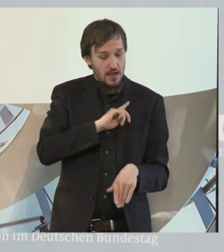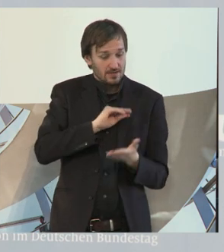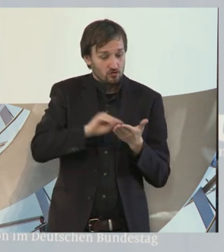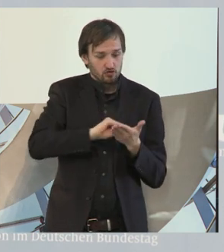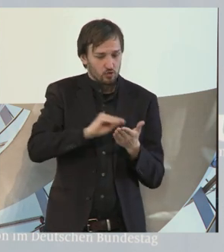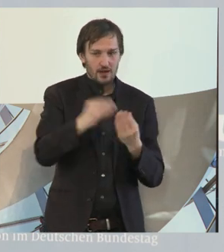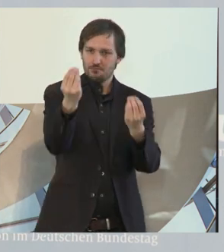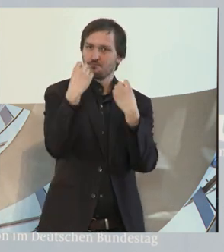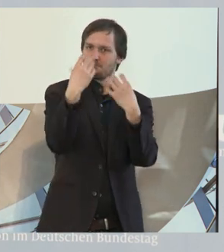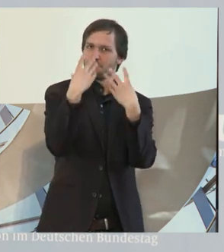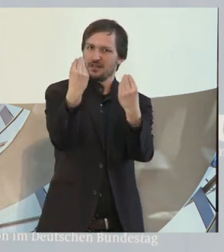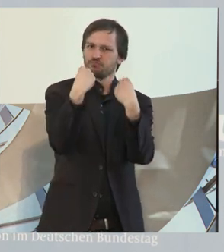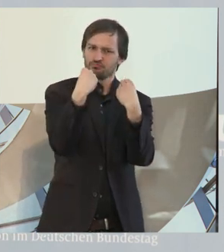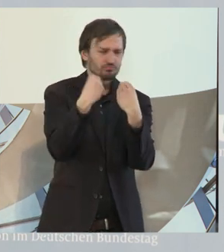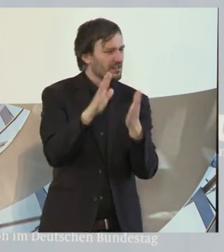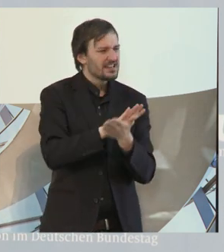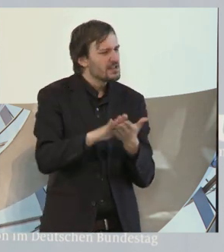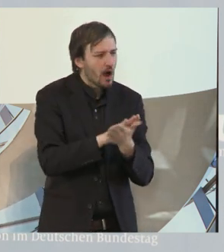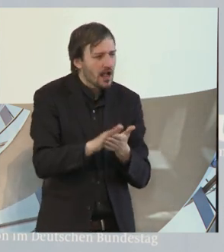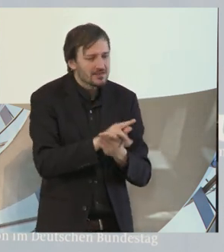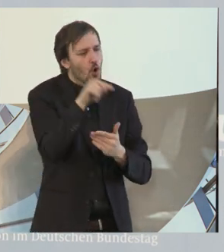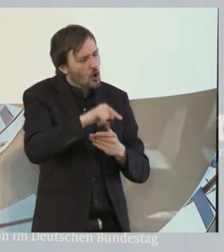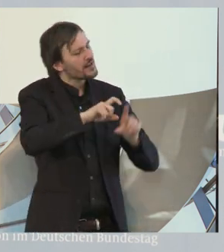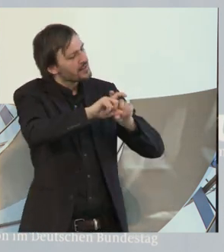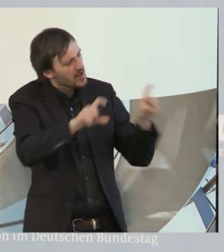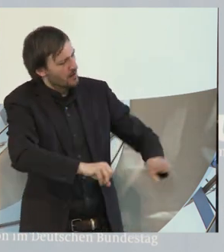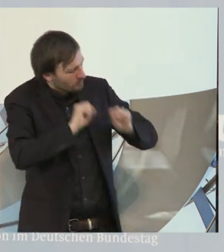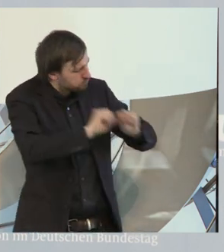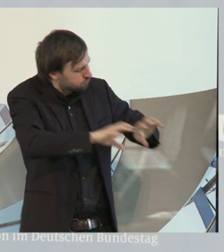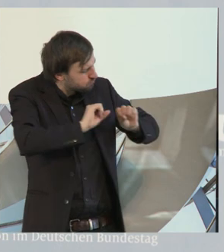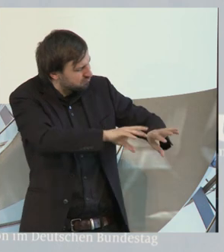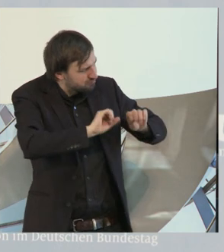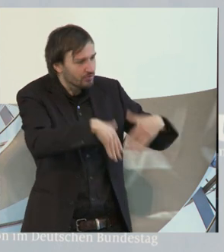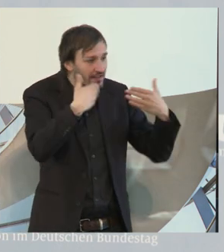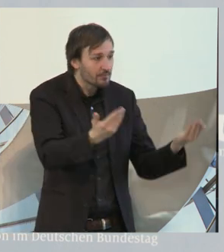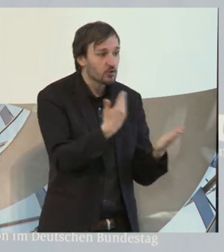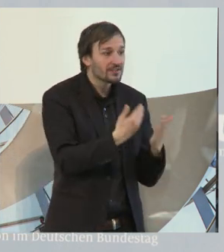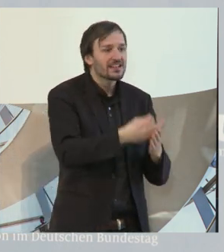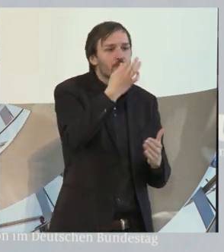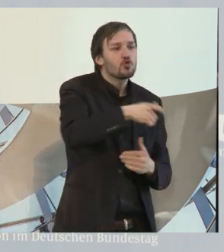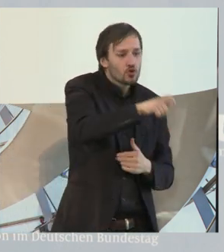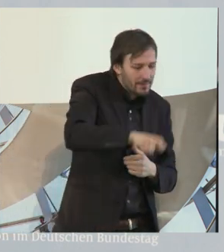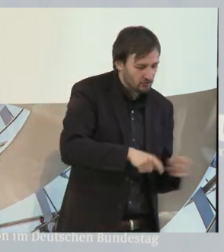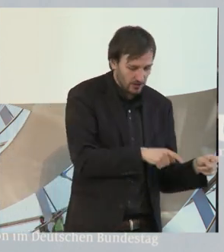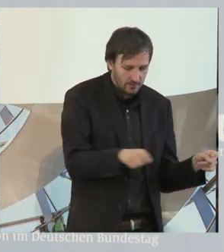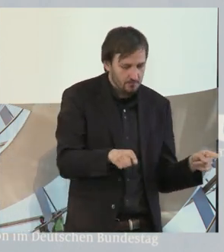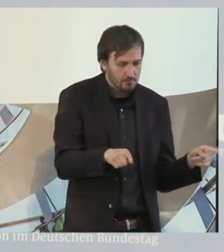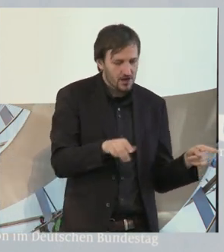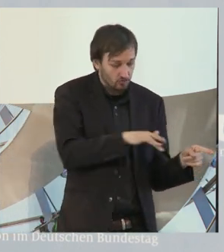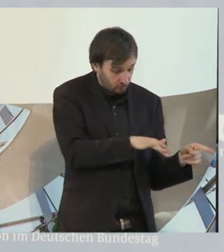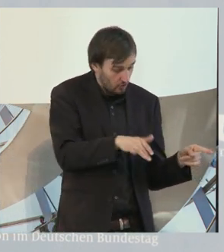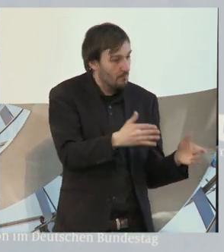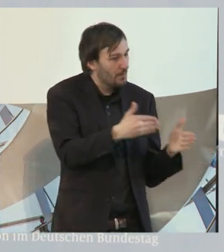ist darüber überhaupt nicht gesprochen worden. Heute wird es offensiv thematisiert. Und es führt dazu, dass junge Menschen, die mit einer Behinderung leben,